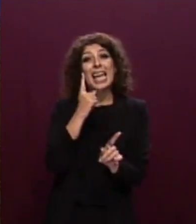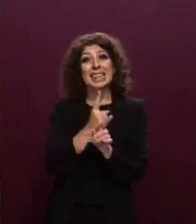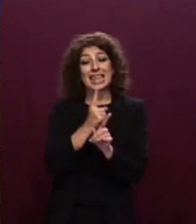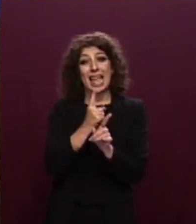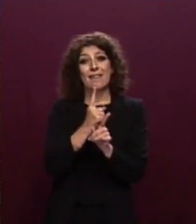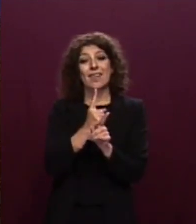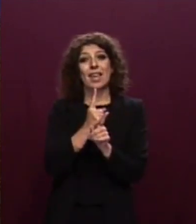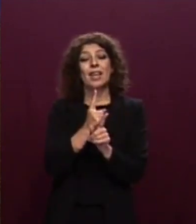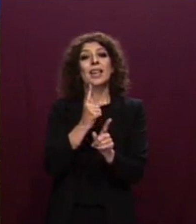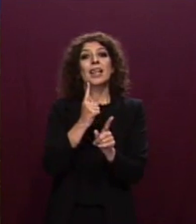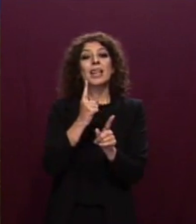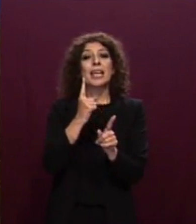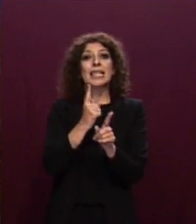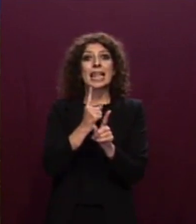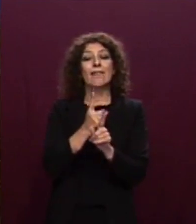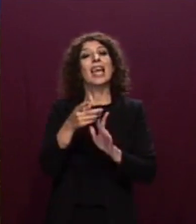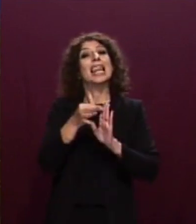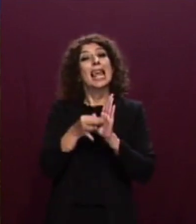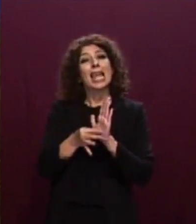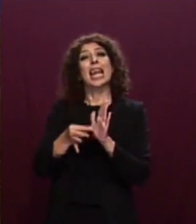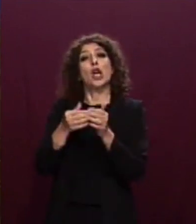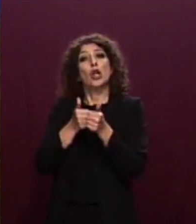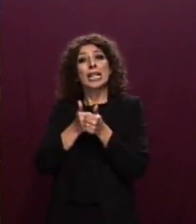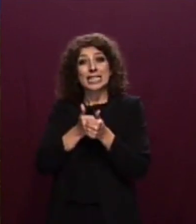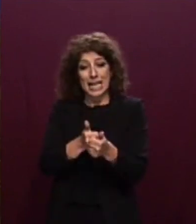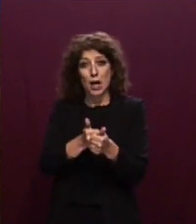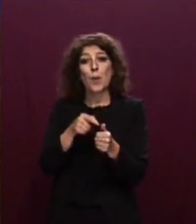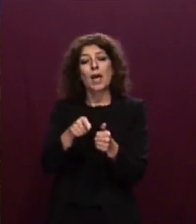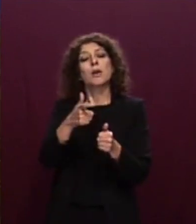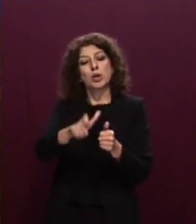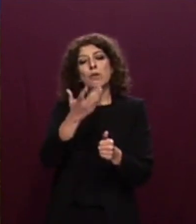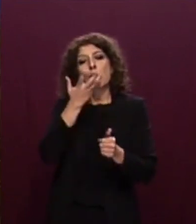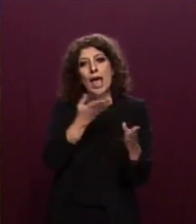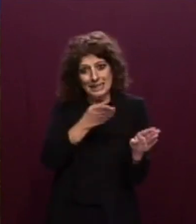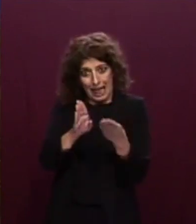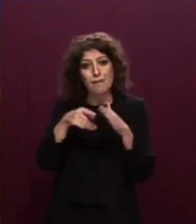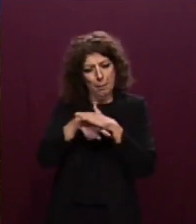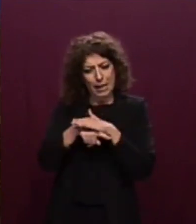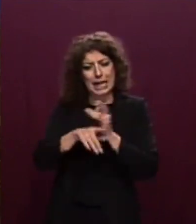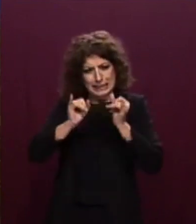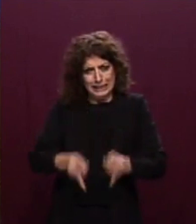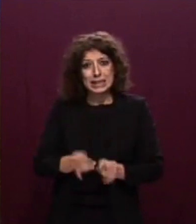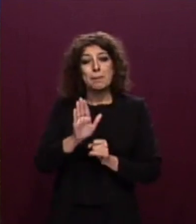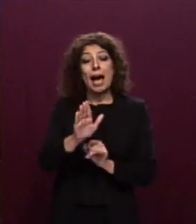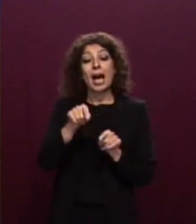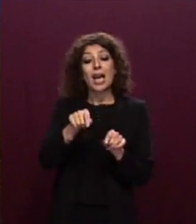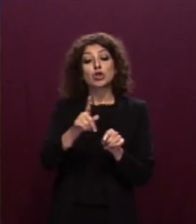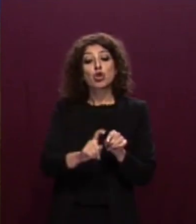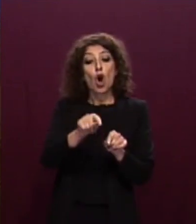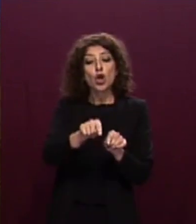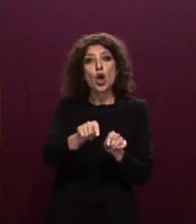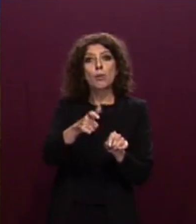safety per i migranti nell'esercizio dei propri poteri sulle navi. Lo stesso giorno, sulla base della predetta nota